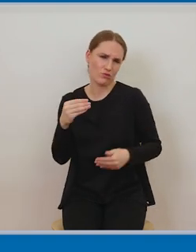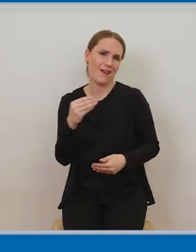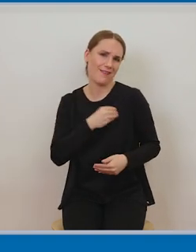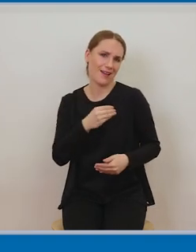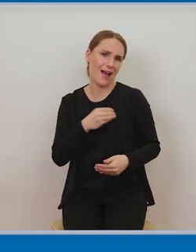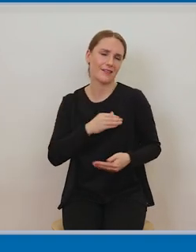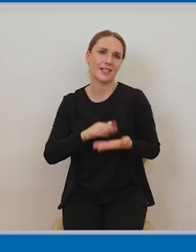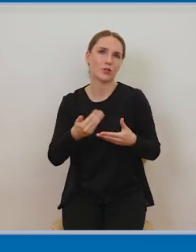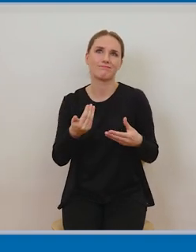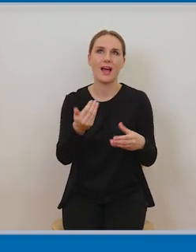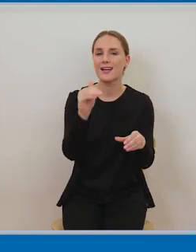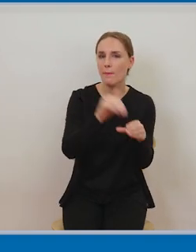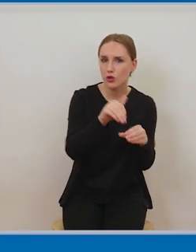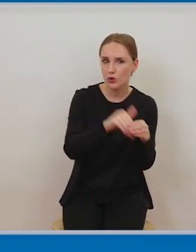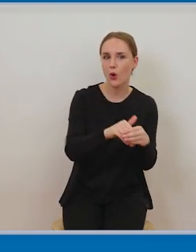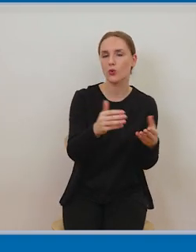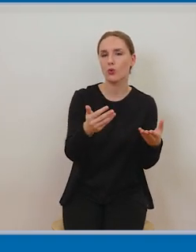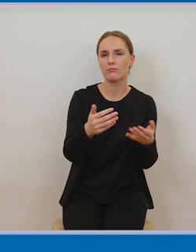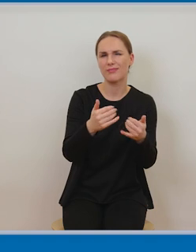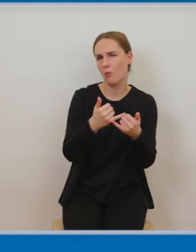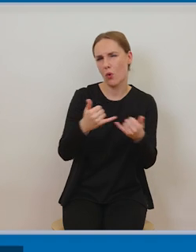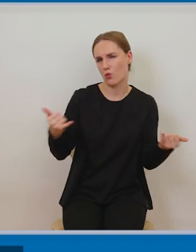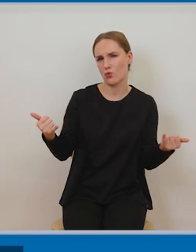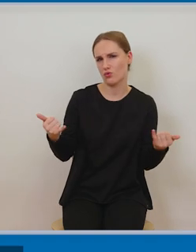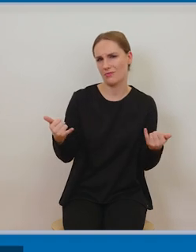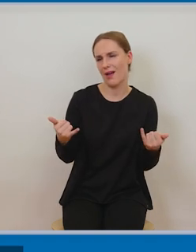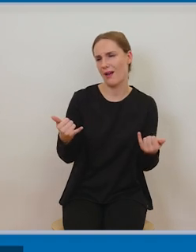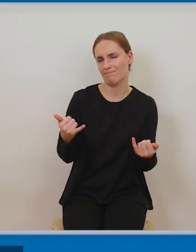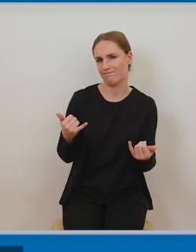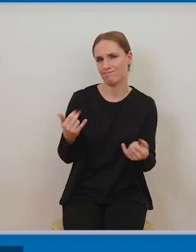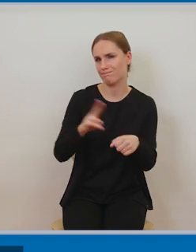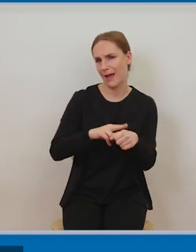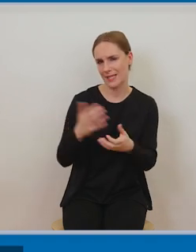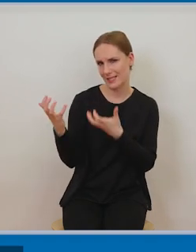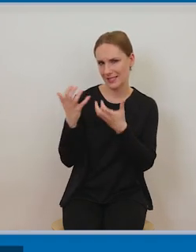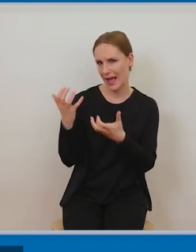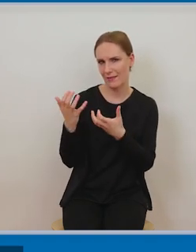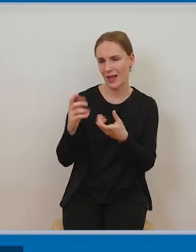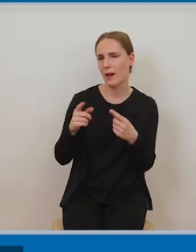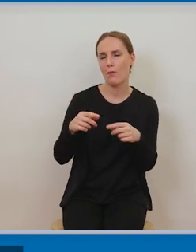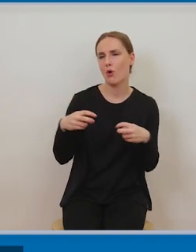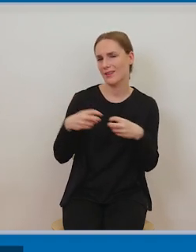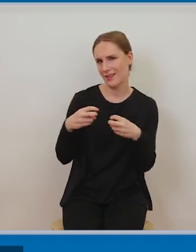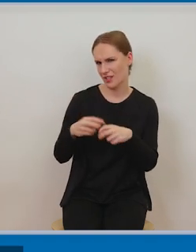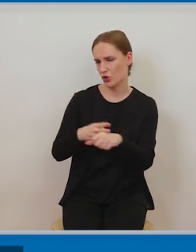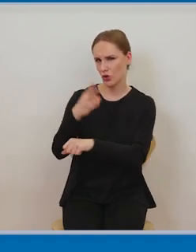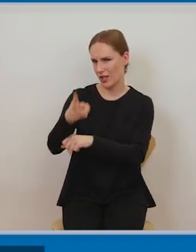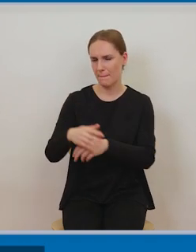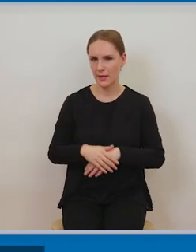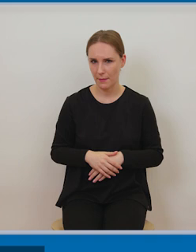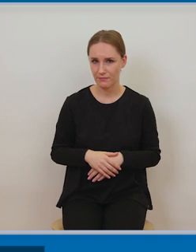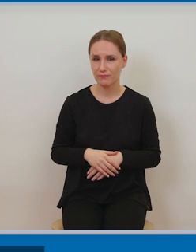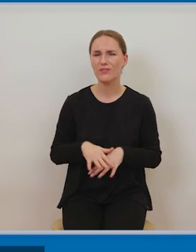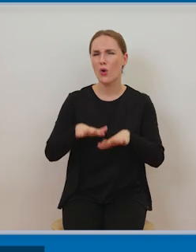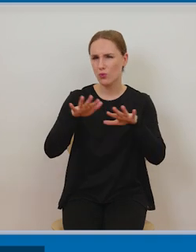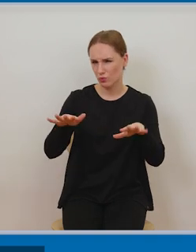określa granice tego dozwolonego użytku na utworów na rzecz osób z niepełnosprawnościami, to jest korzystanie, które